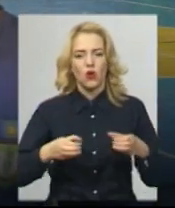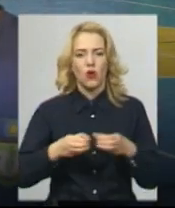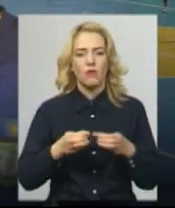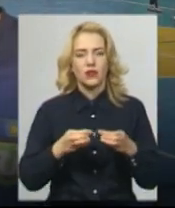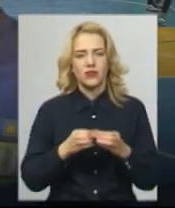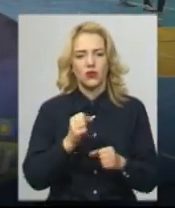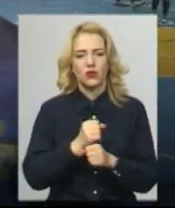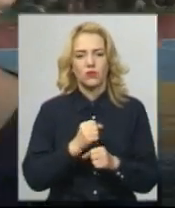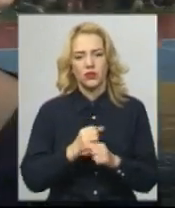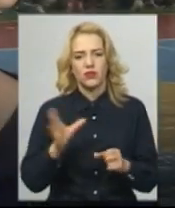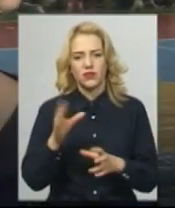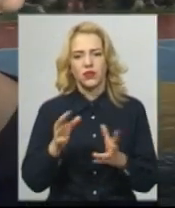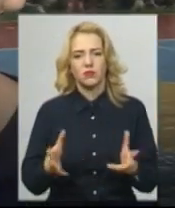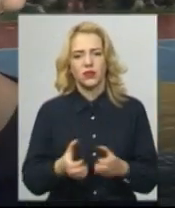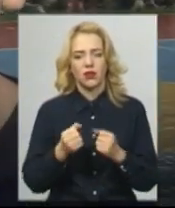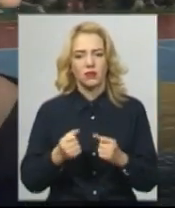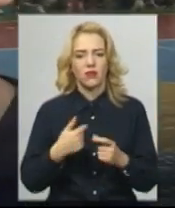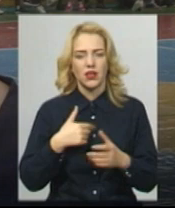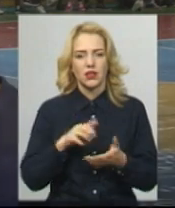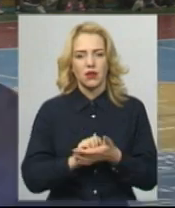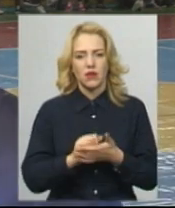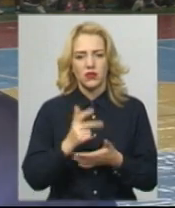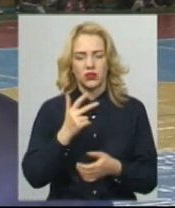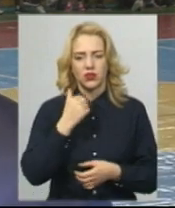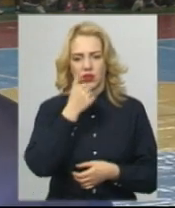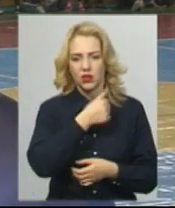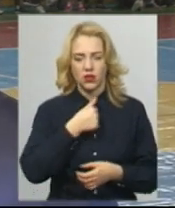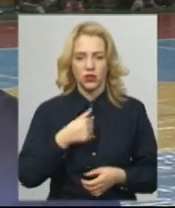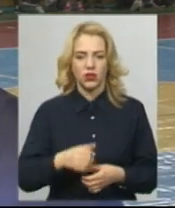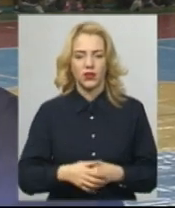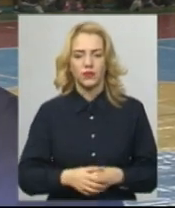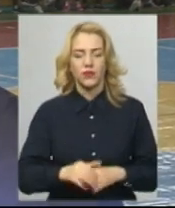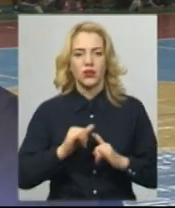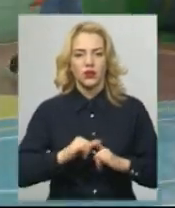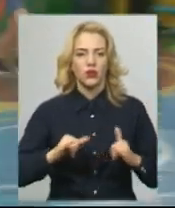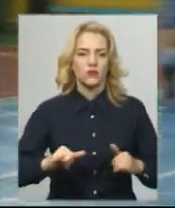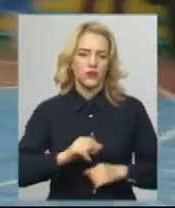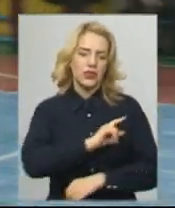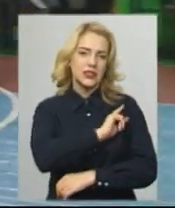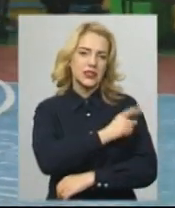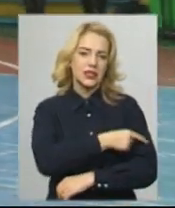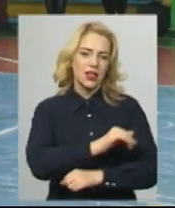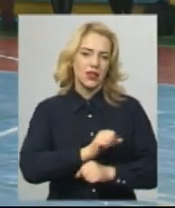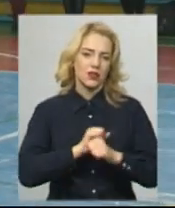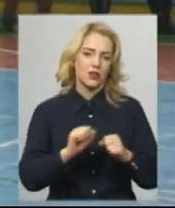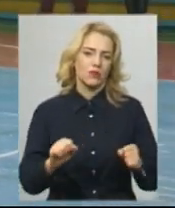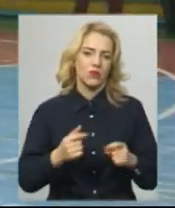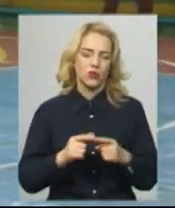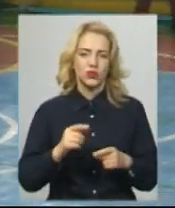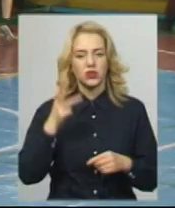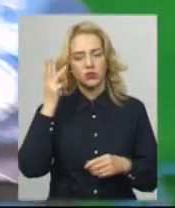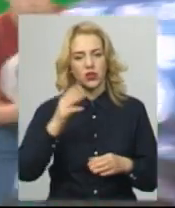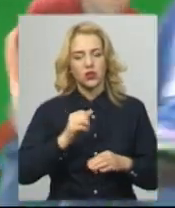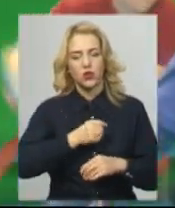допомагав в трудний момент. Я займаюся три роки, в регби розвивається сила, мужність. У Хмельницькому доросле і дитяча